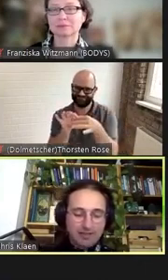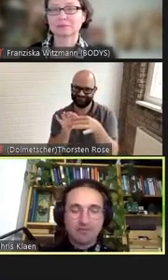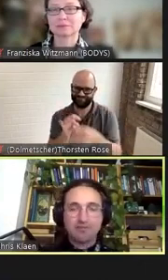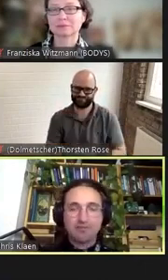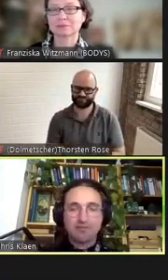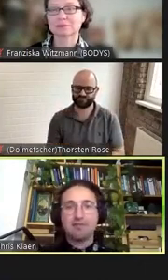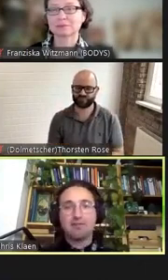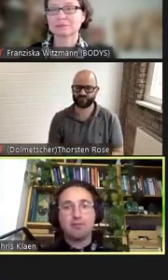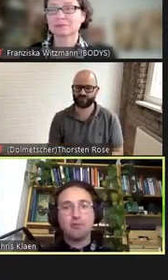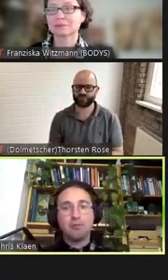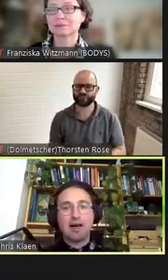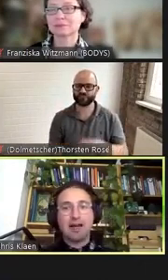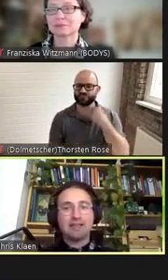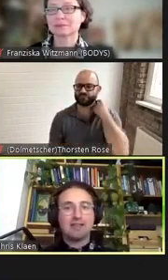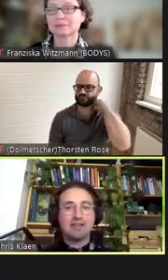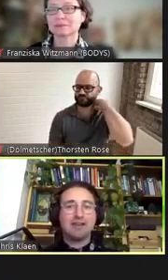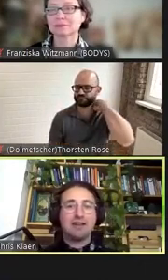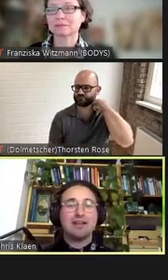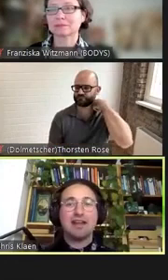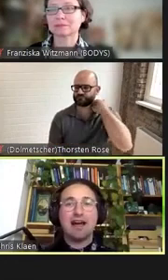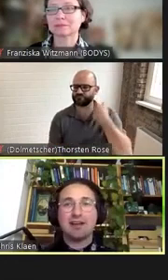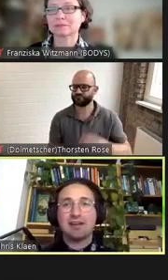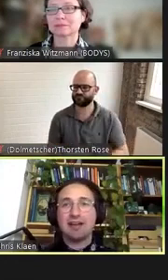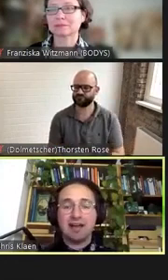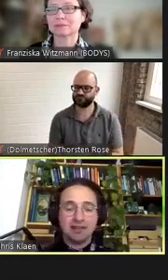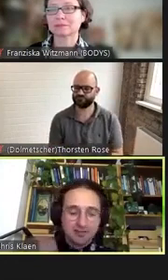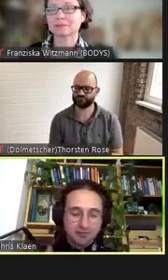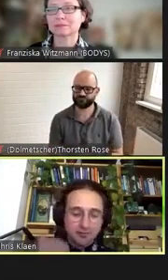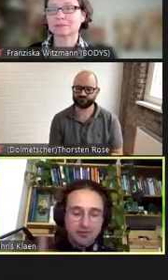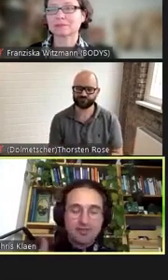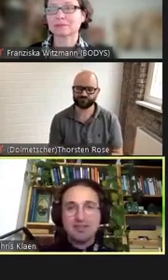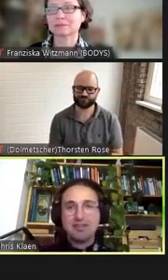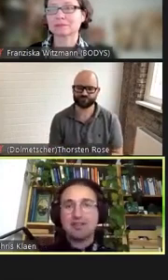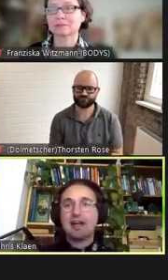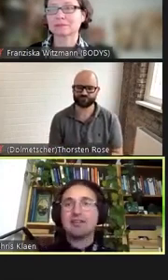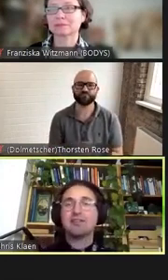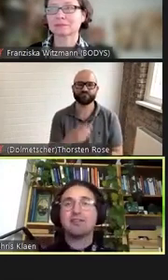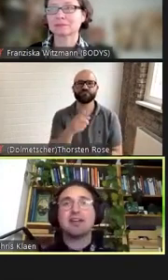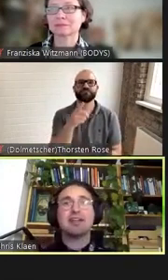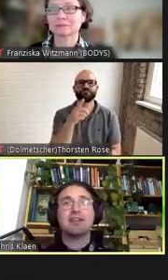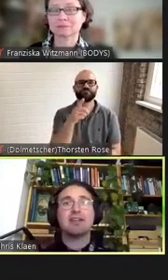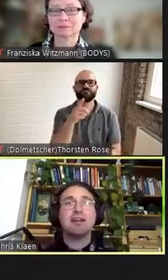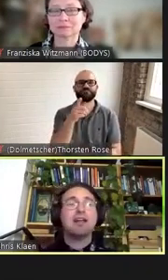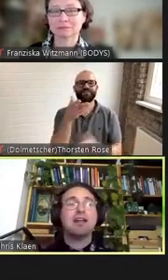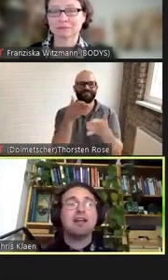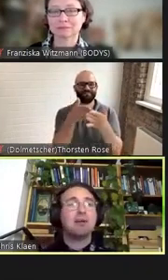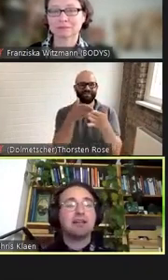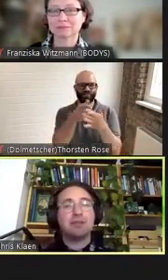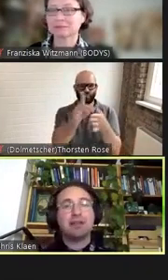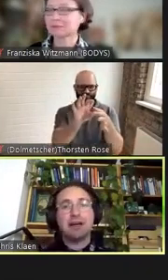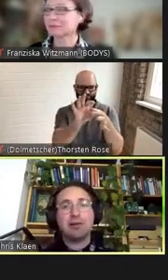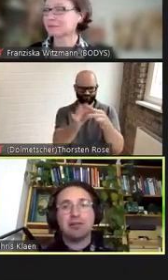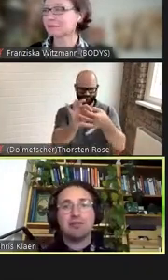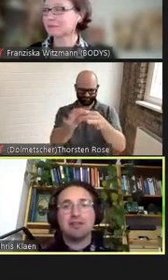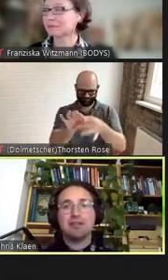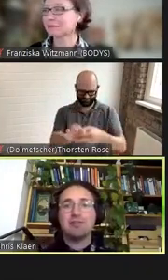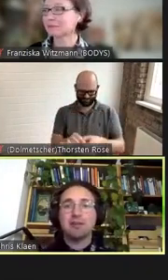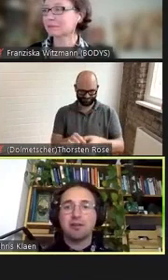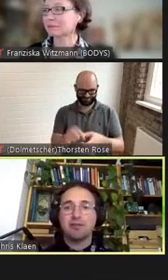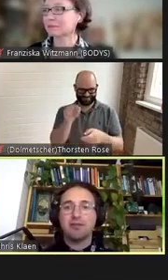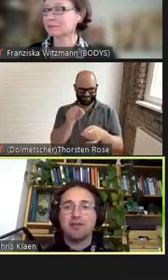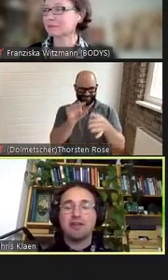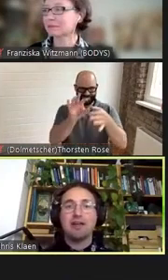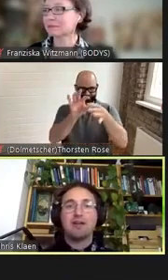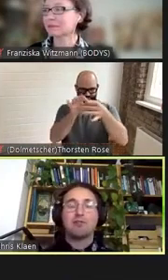die Verhobenheiten nachzuvollziehen nachzuzeichnen nachzuzeichnen aber eben dann auch zu